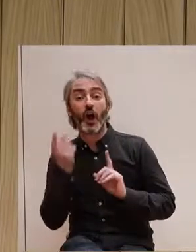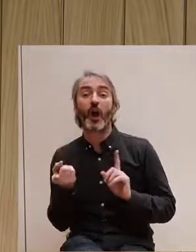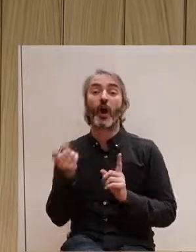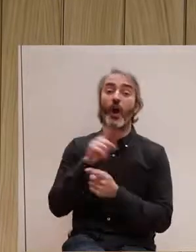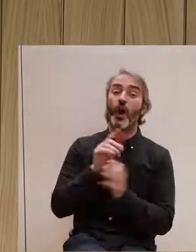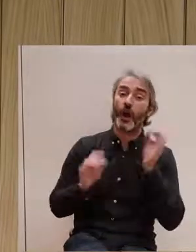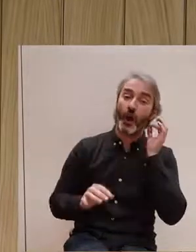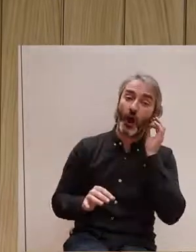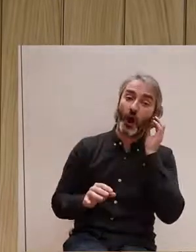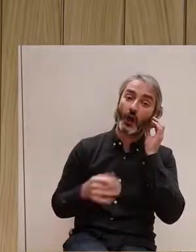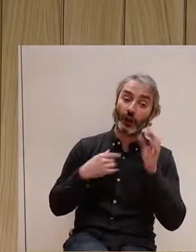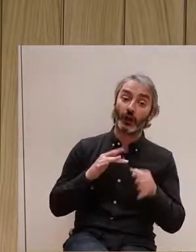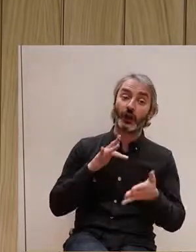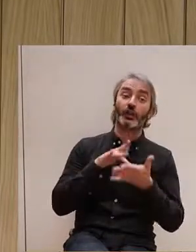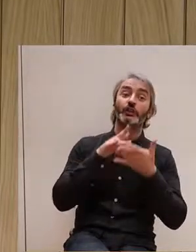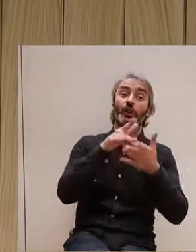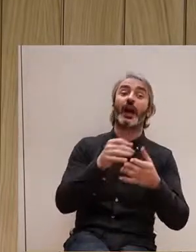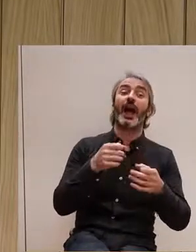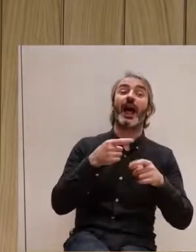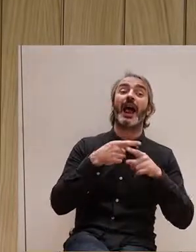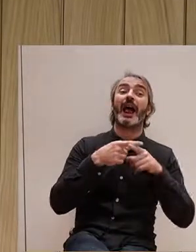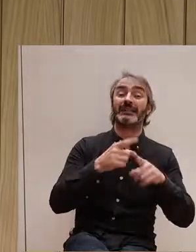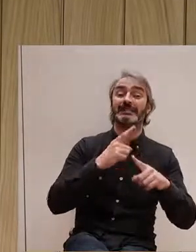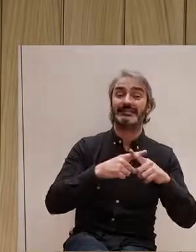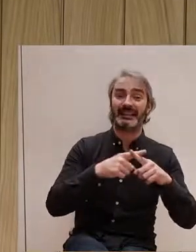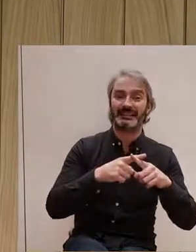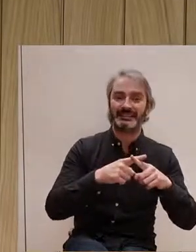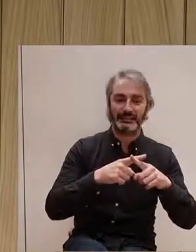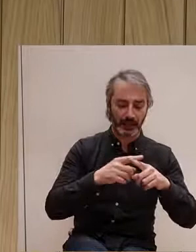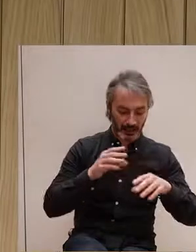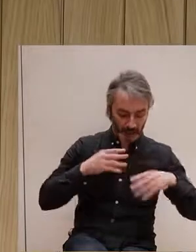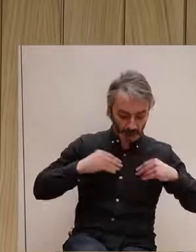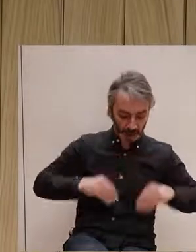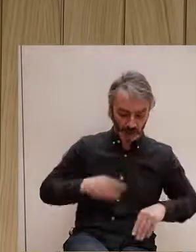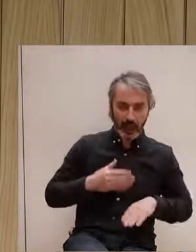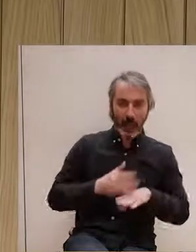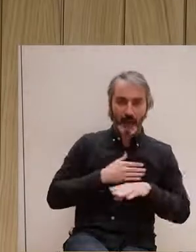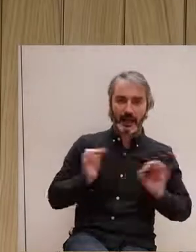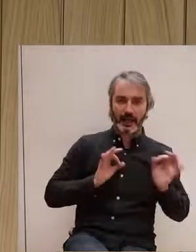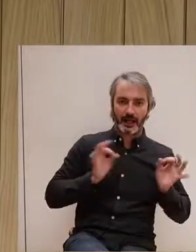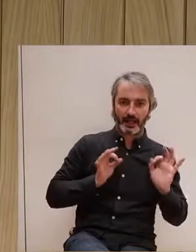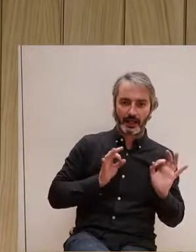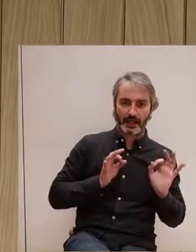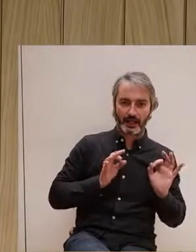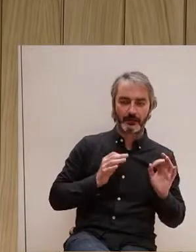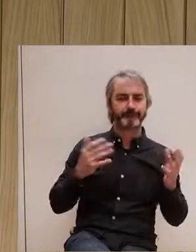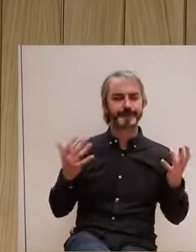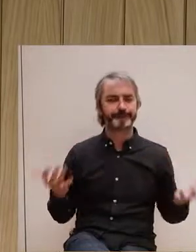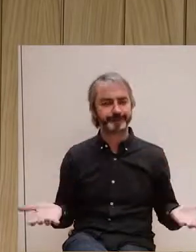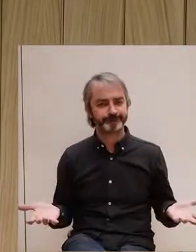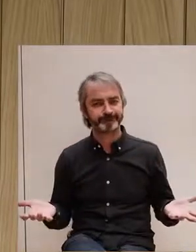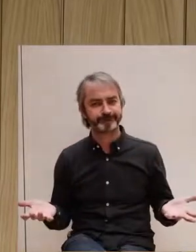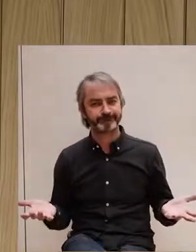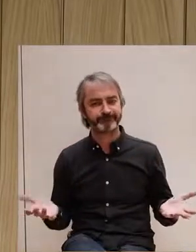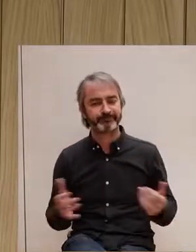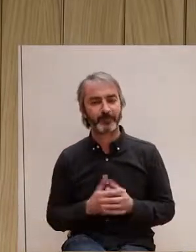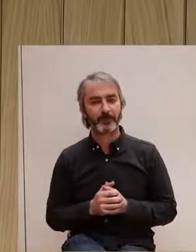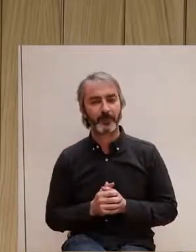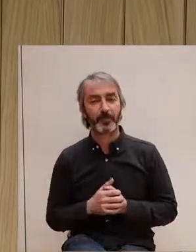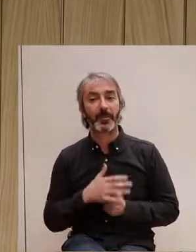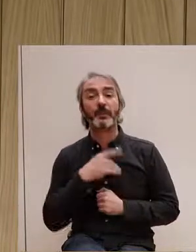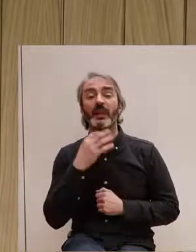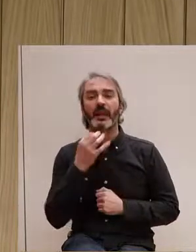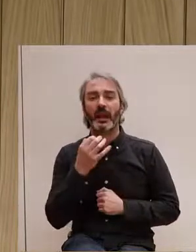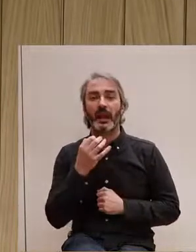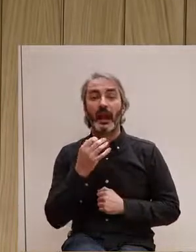noies arriben a les relacions sexuals compartides molts cops sense haver tingut aquesta experimentació prèvia, no?, cosa que en tot tipus de